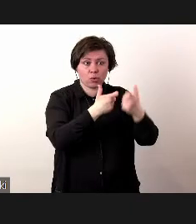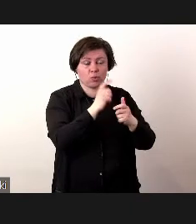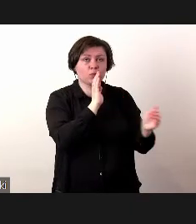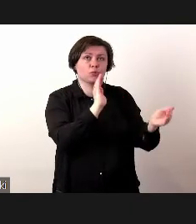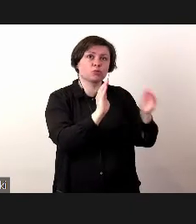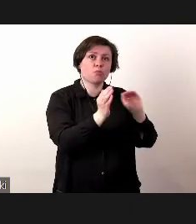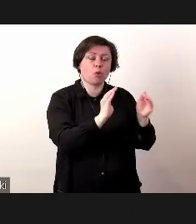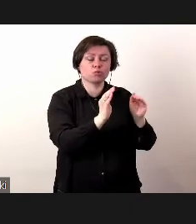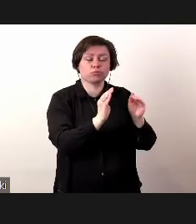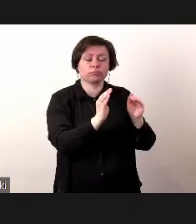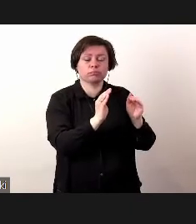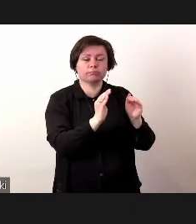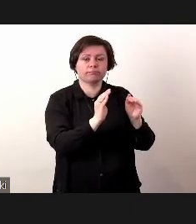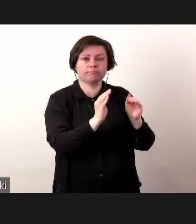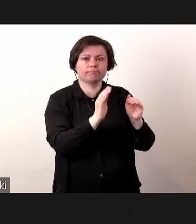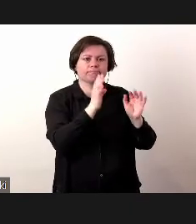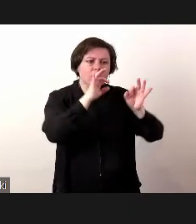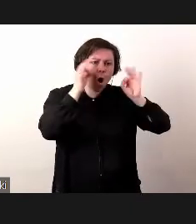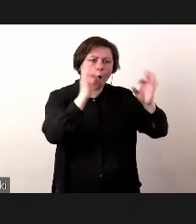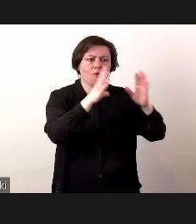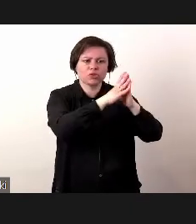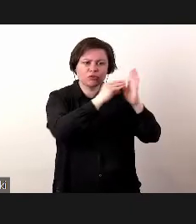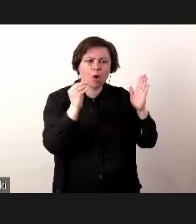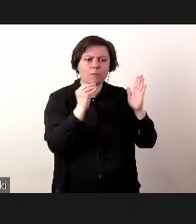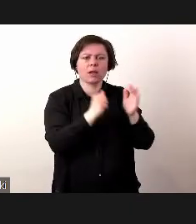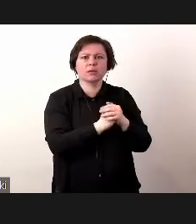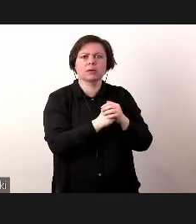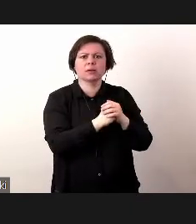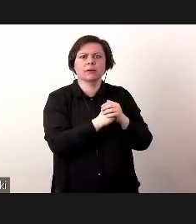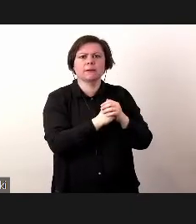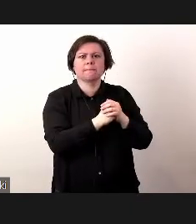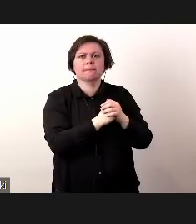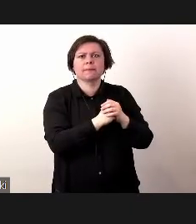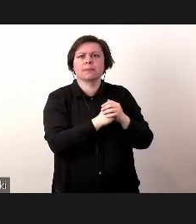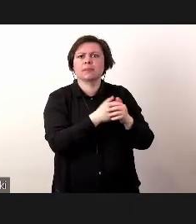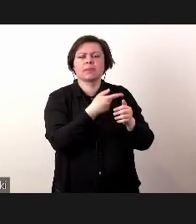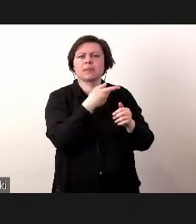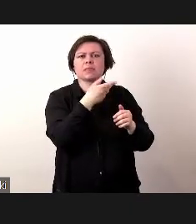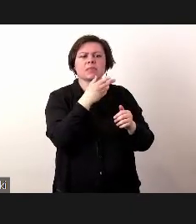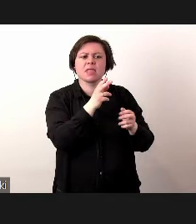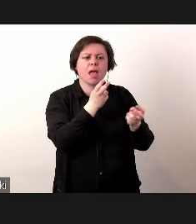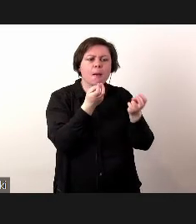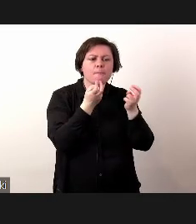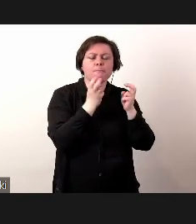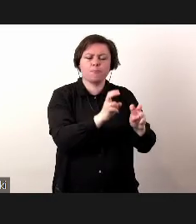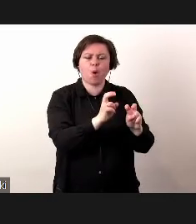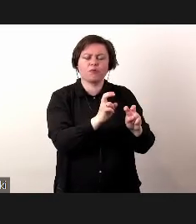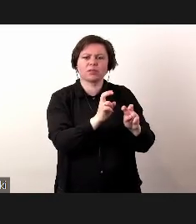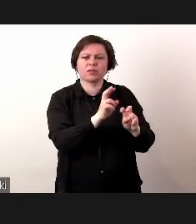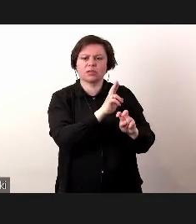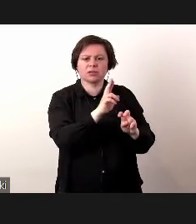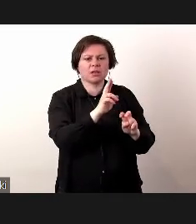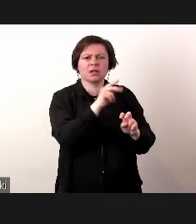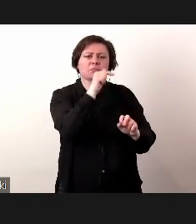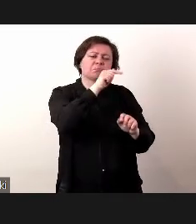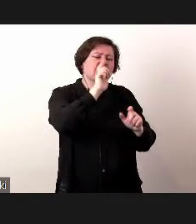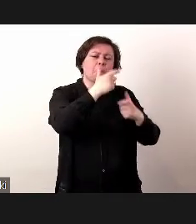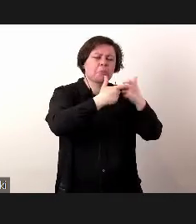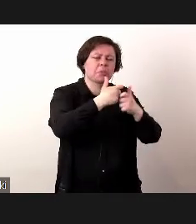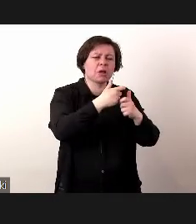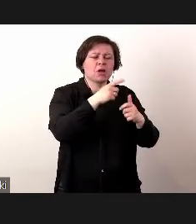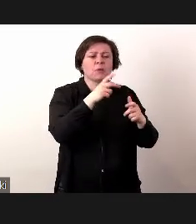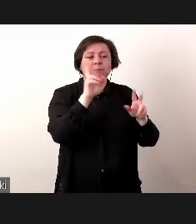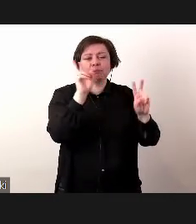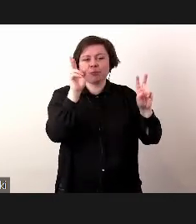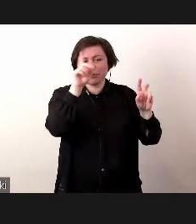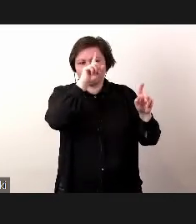w sposób sformalizowany, czy na pewno nie powstaną pewne rzeczy, nikt tak naprawdę nie